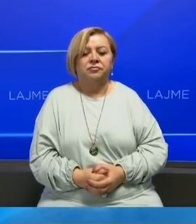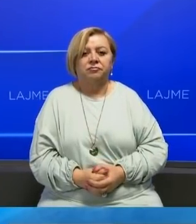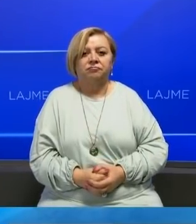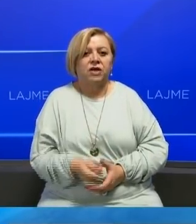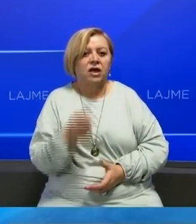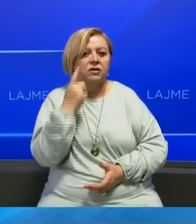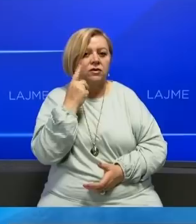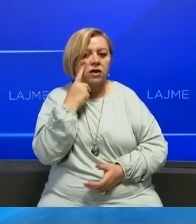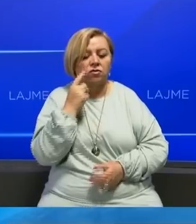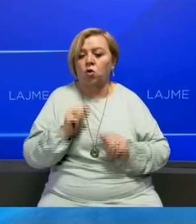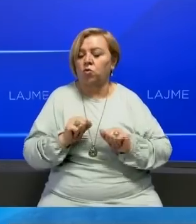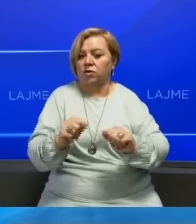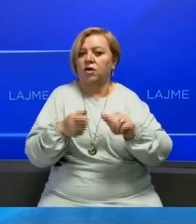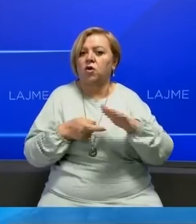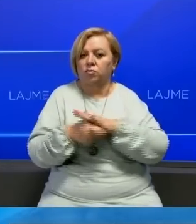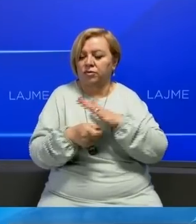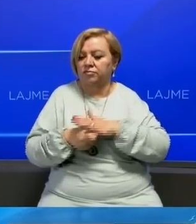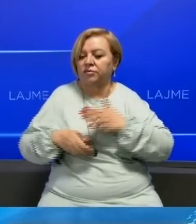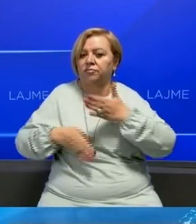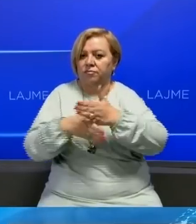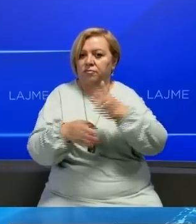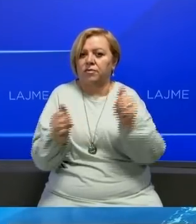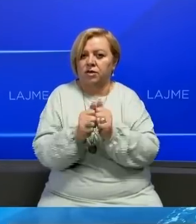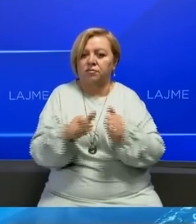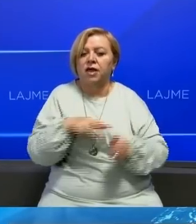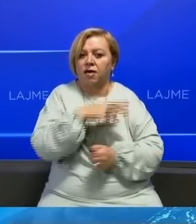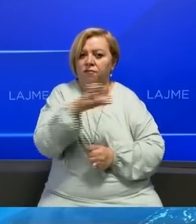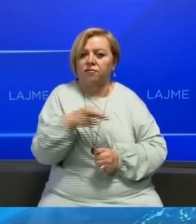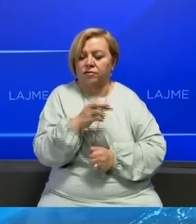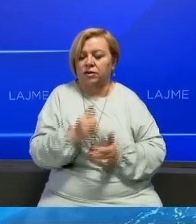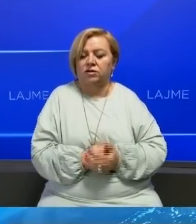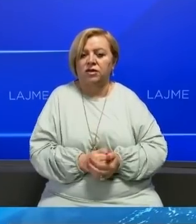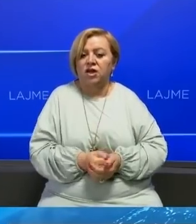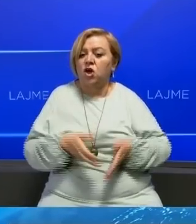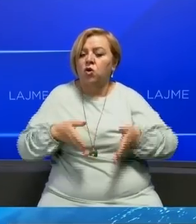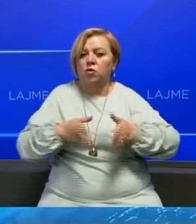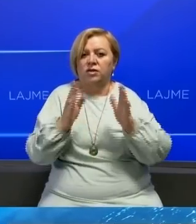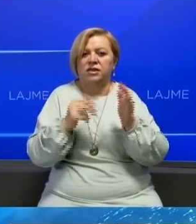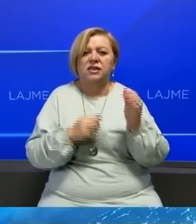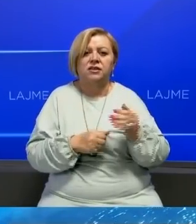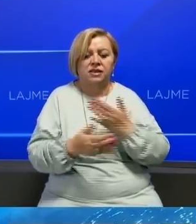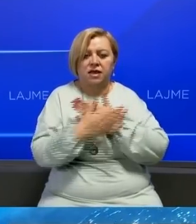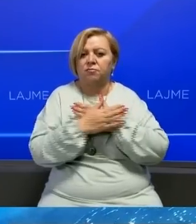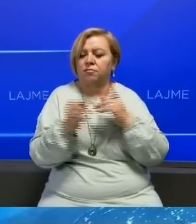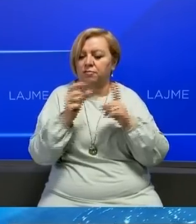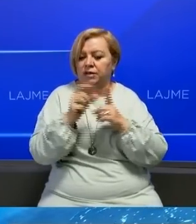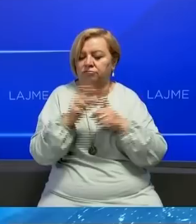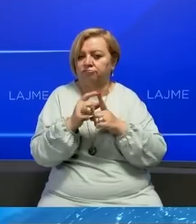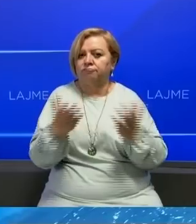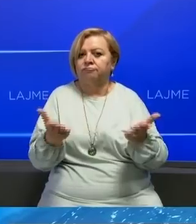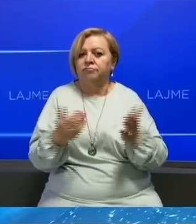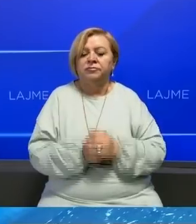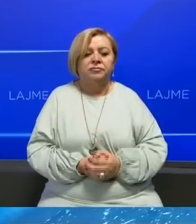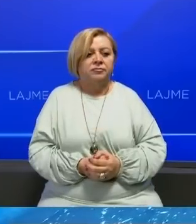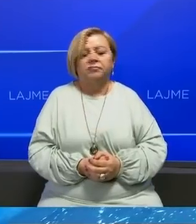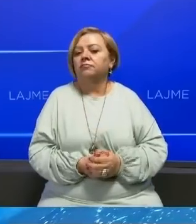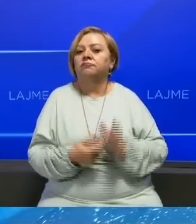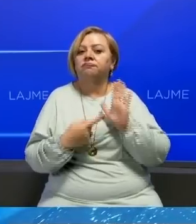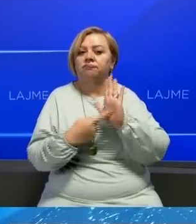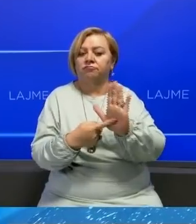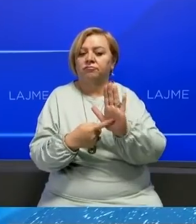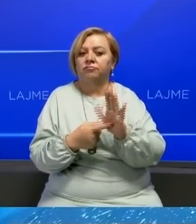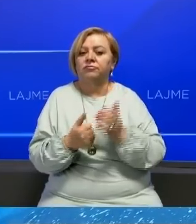Inciativa kundër korupcionit me mbështetje në bashkimit evropian në sheshin Zair Pajaziti kam bajtur performancën kundër korupcionit